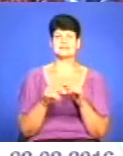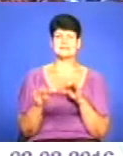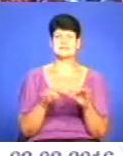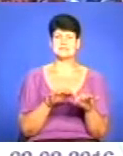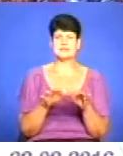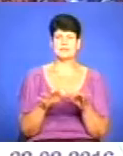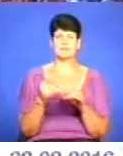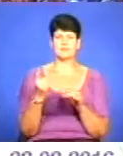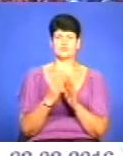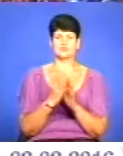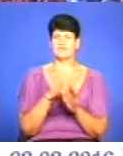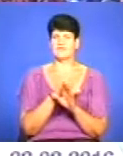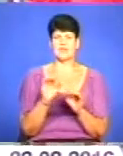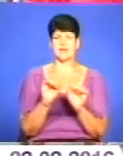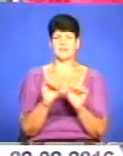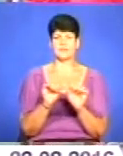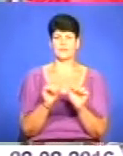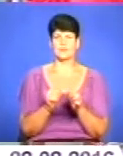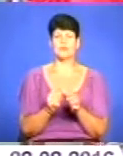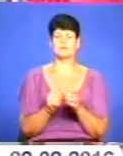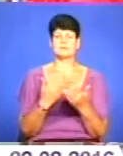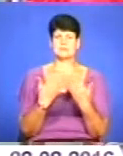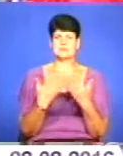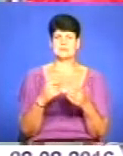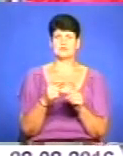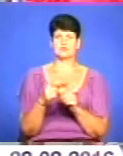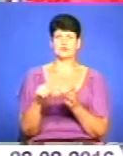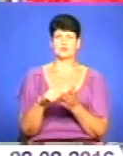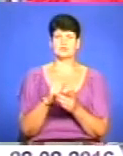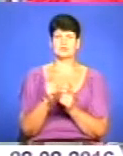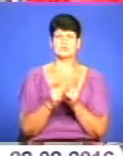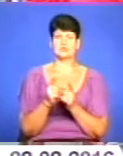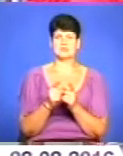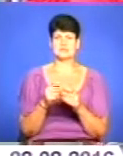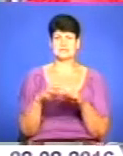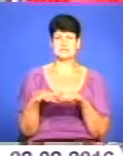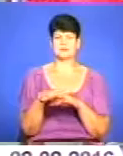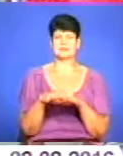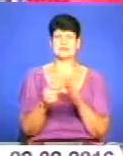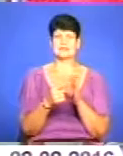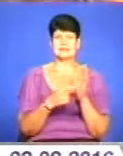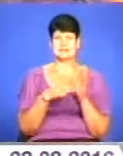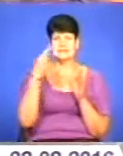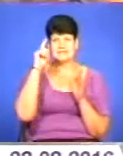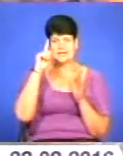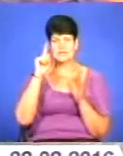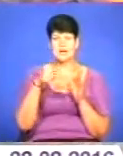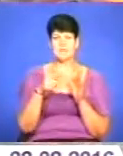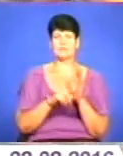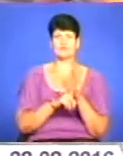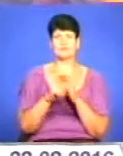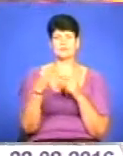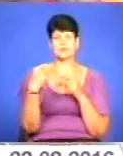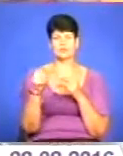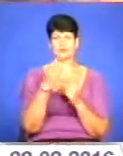насамперед у неформальному спілкуванні. За словами учасників, коли вони змінюють середовище, діляться певними знаннями та вміннями, починають інакше